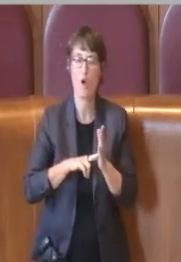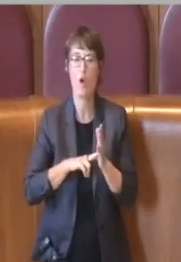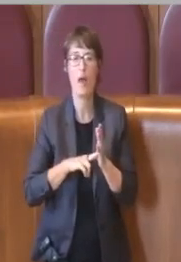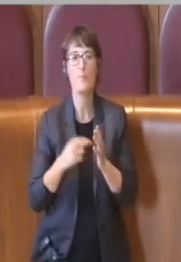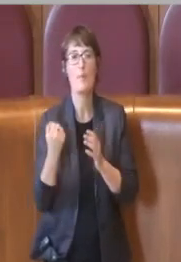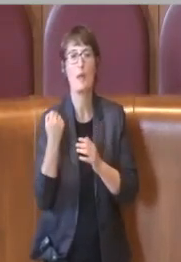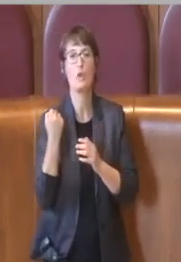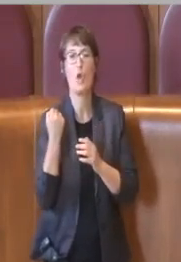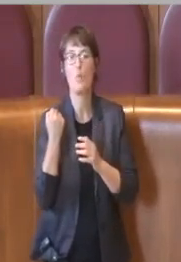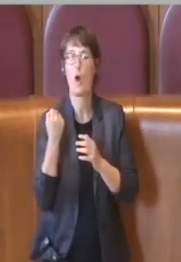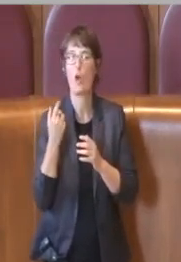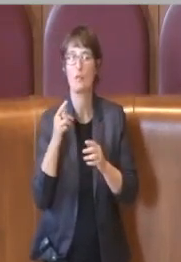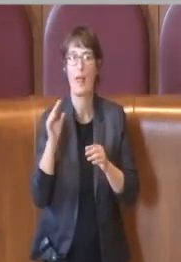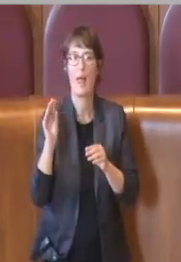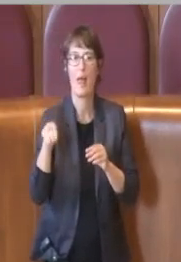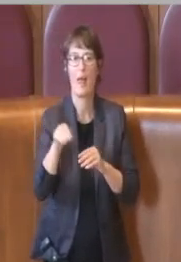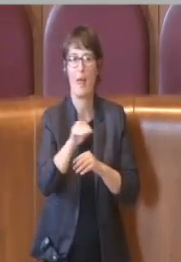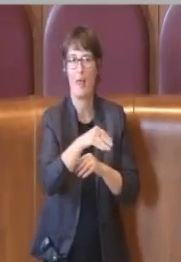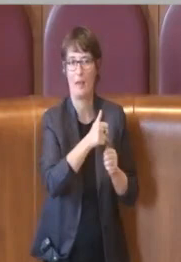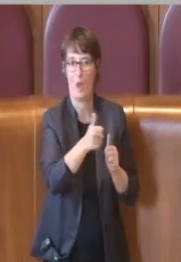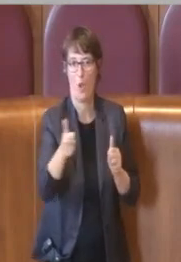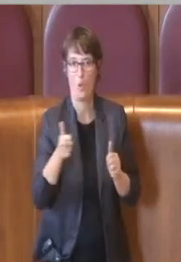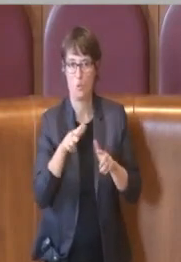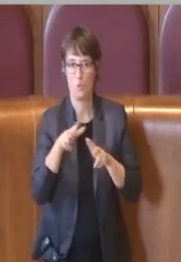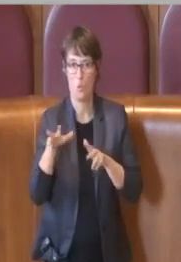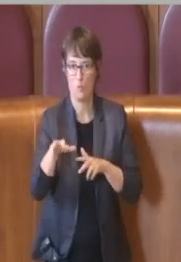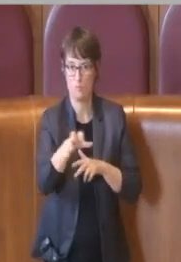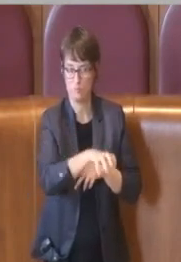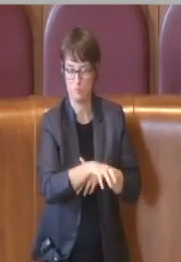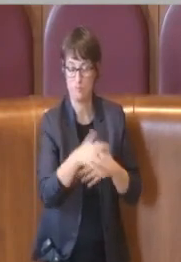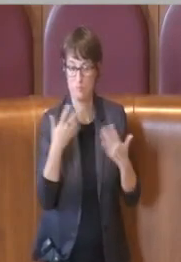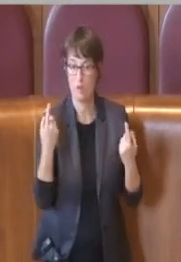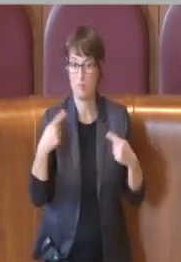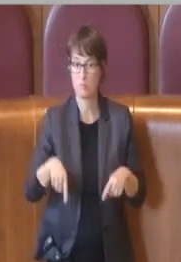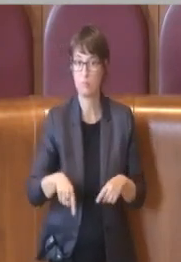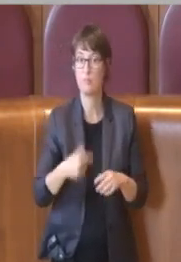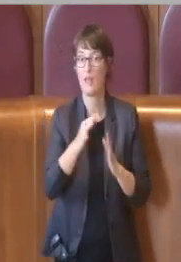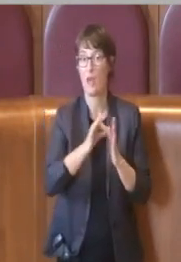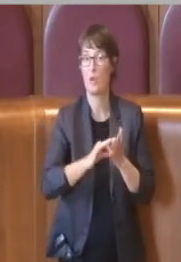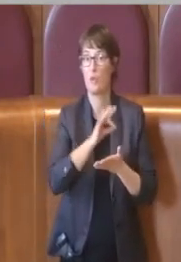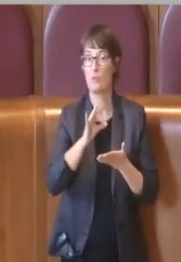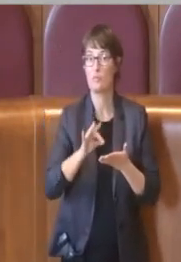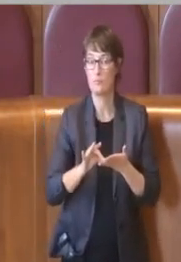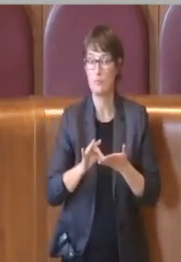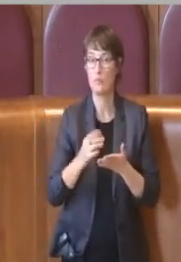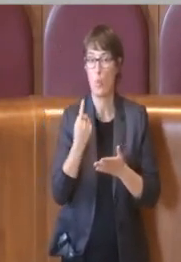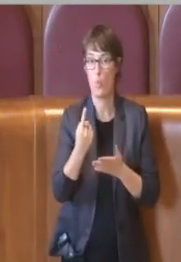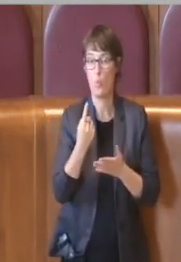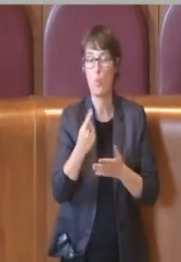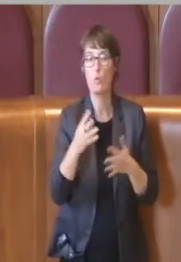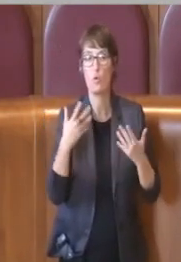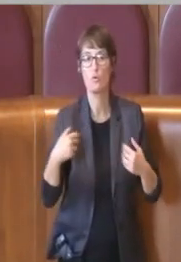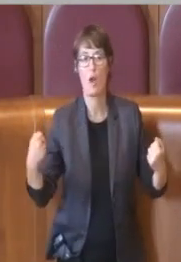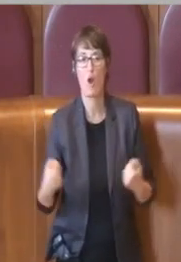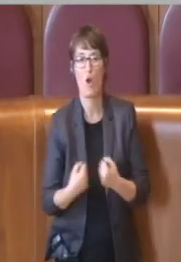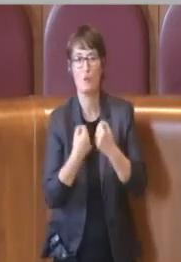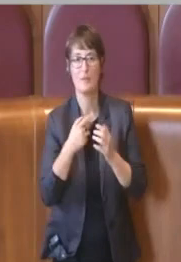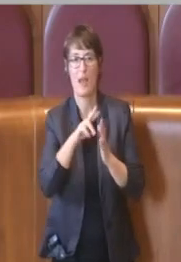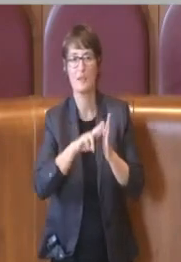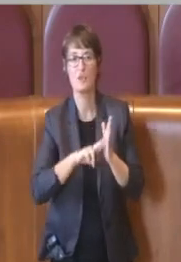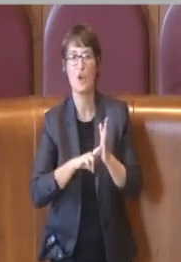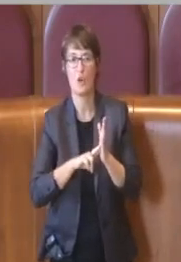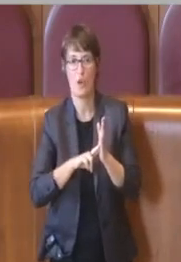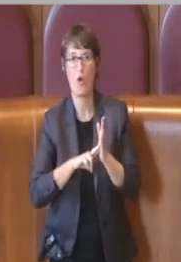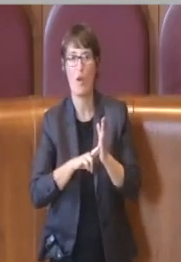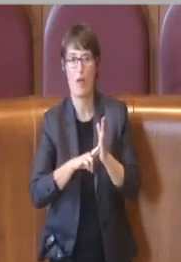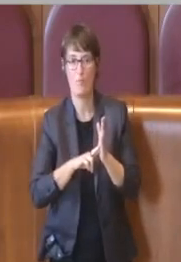del giorno numero 1 entrava in contrasto con il regolamento del decentramento, l'ordine del giorno 2 entra in contrasto con il regolamento stesso che prevede